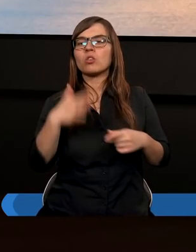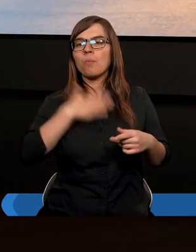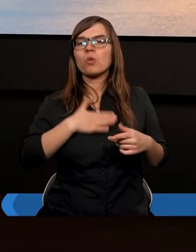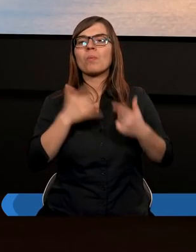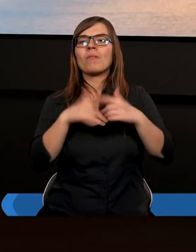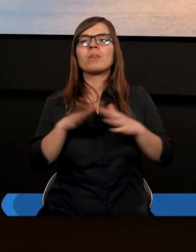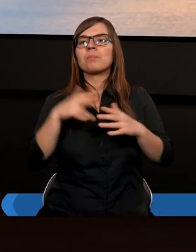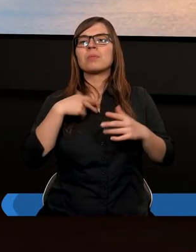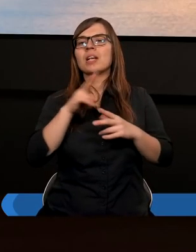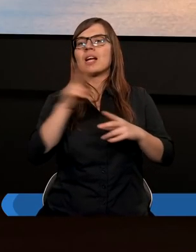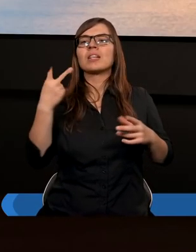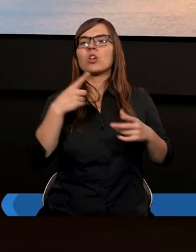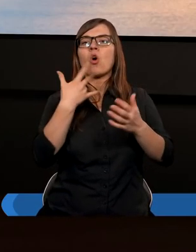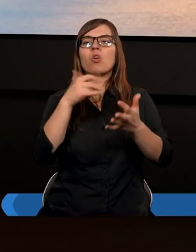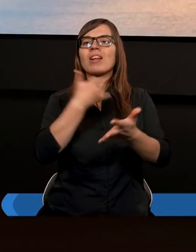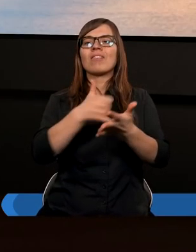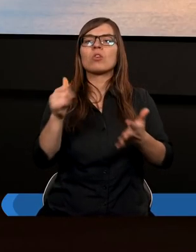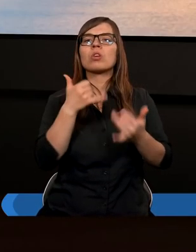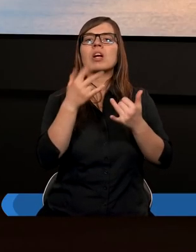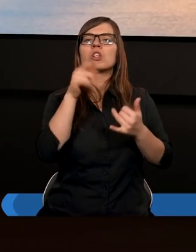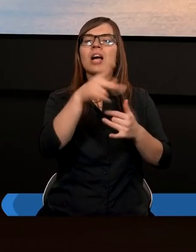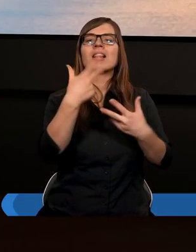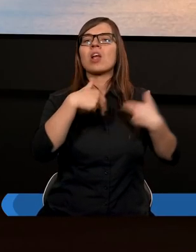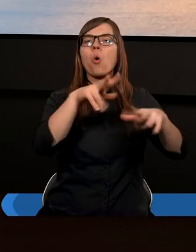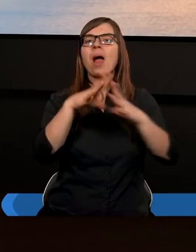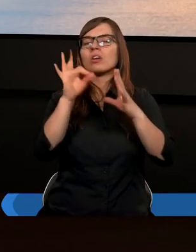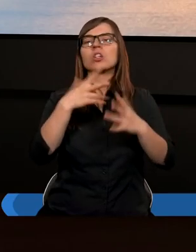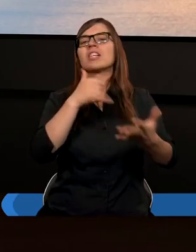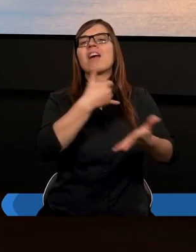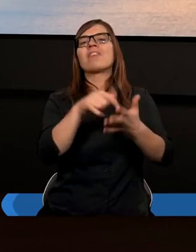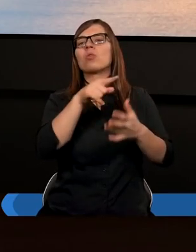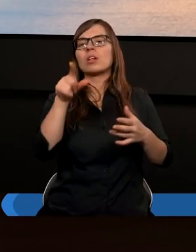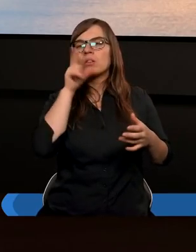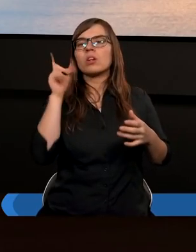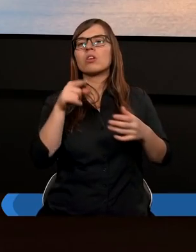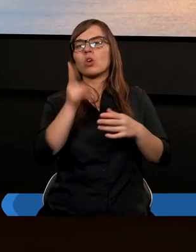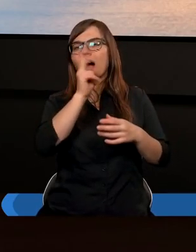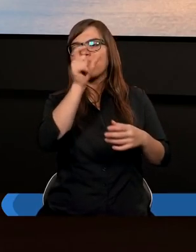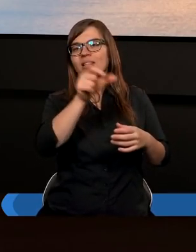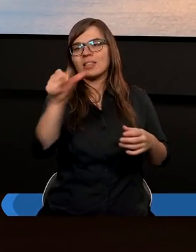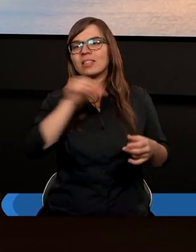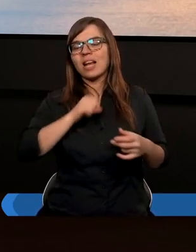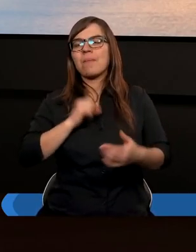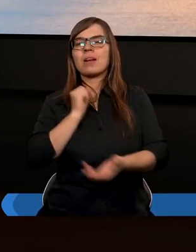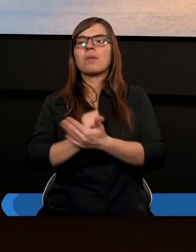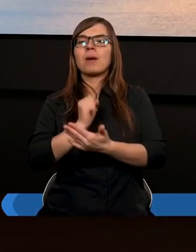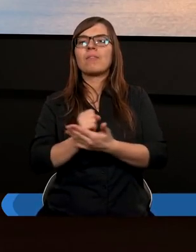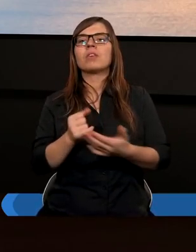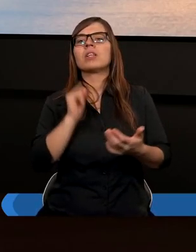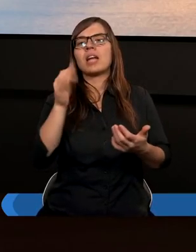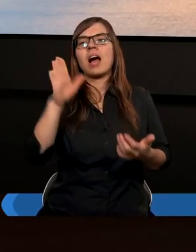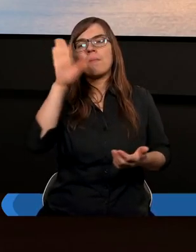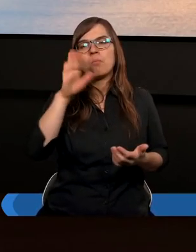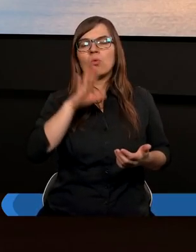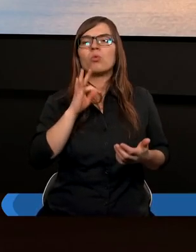Kościele, że my nikogo nie wykluczamy za to, że nie oddaję dziesięciny. To jest każdego sprawa osobista. Niech